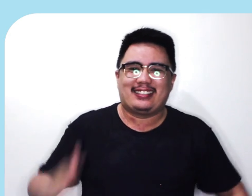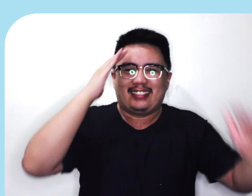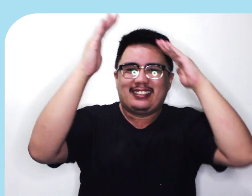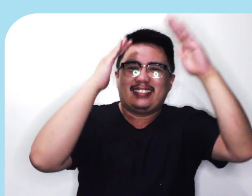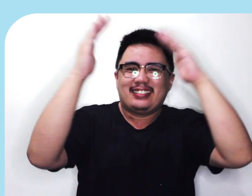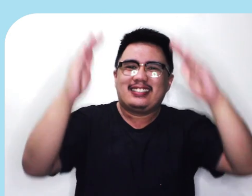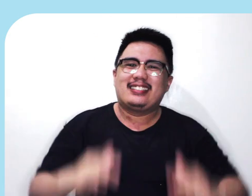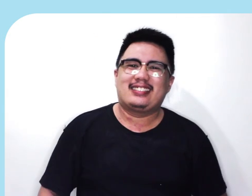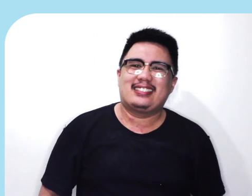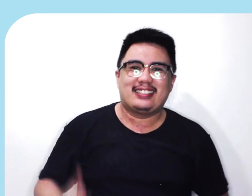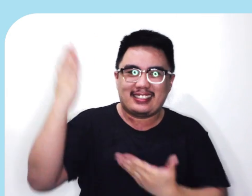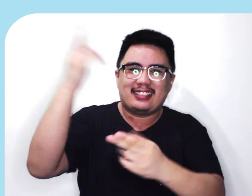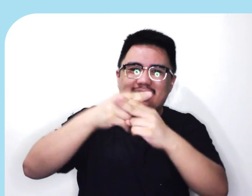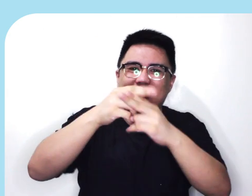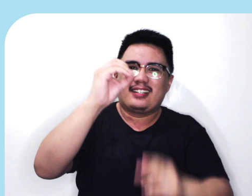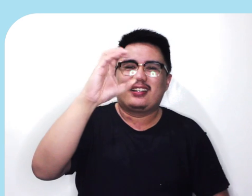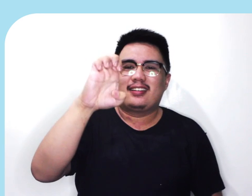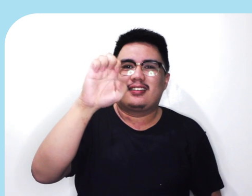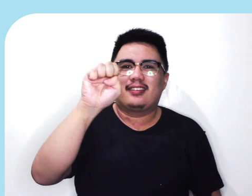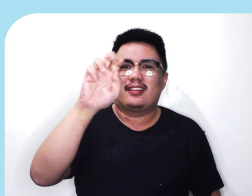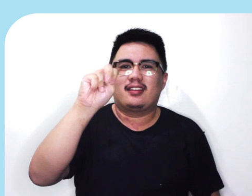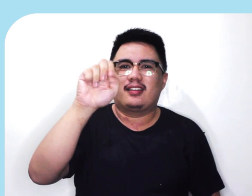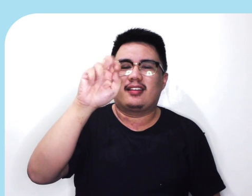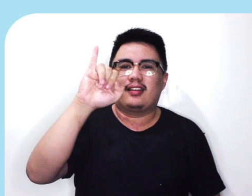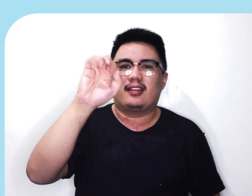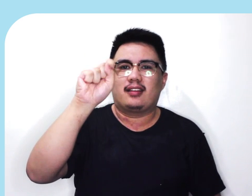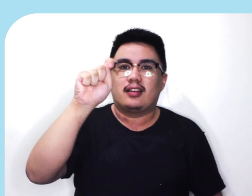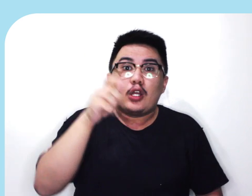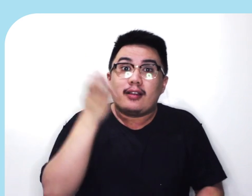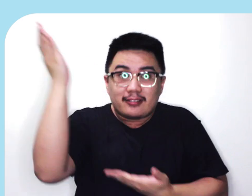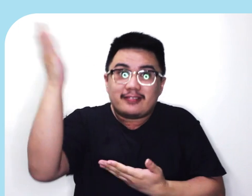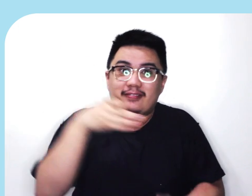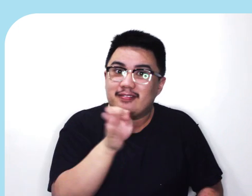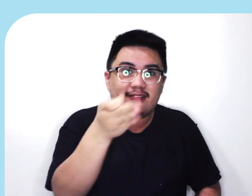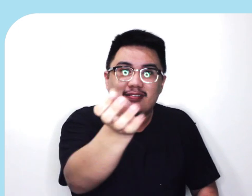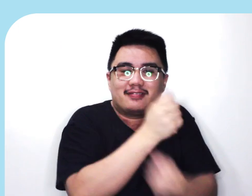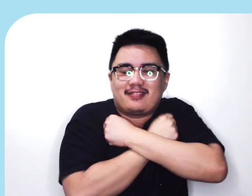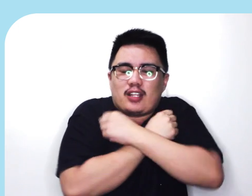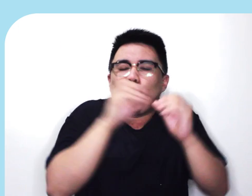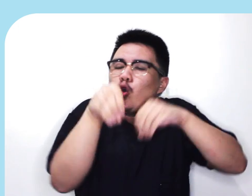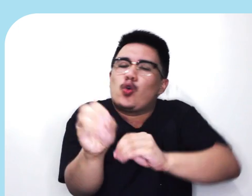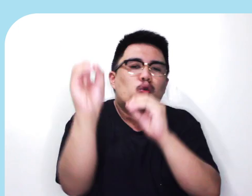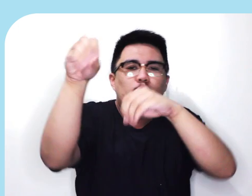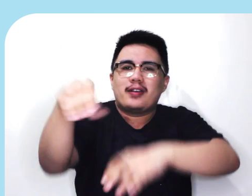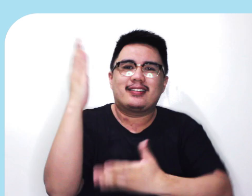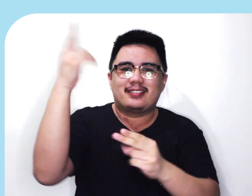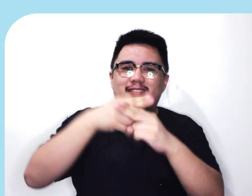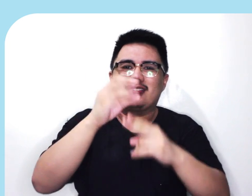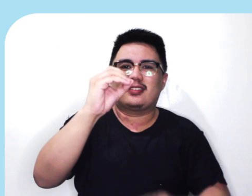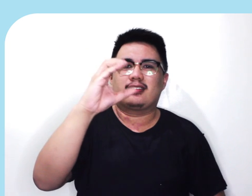Ako si Oceanist, isang ista! Nasa Tagat, isang ista!